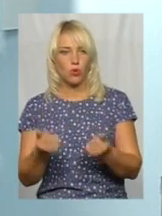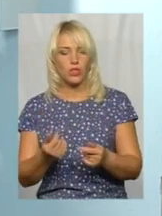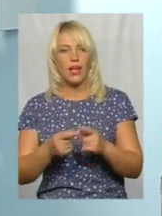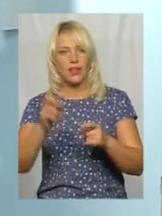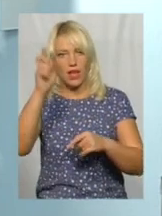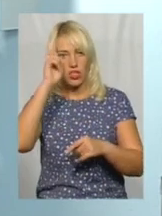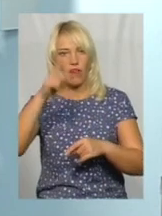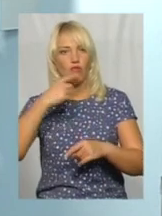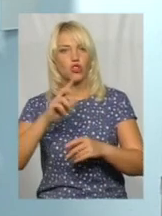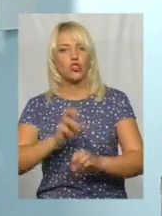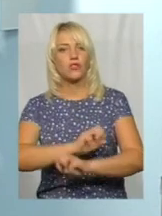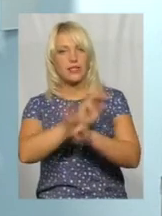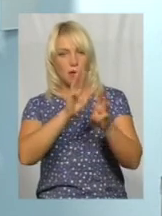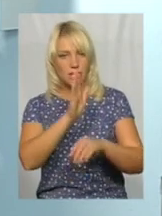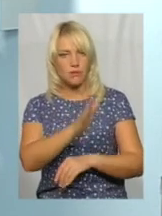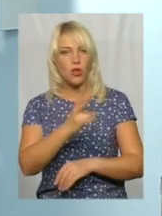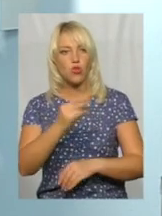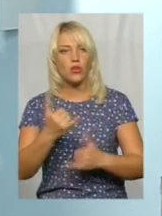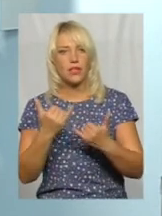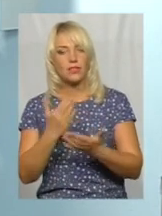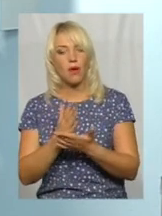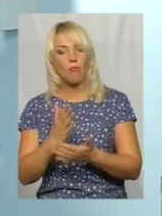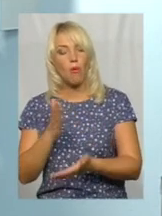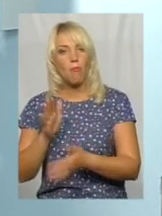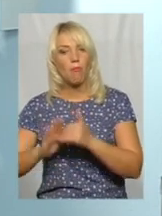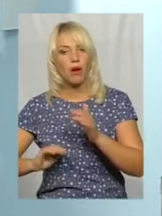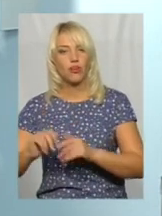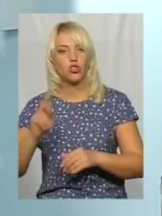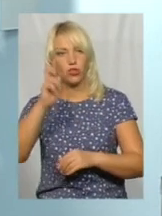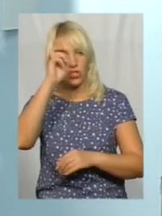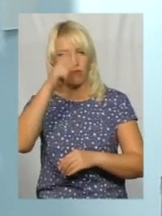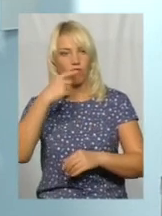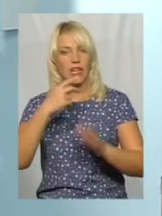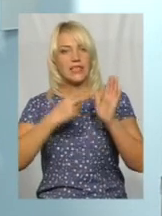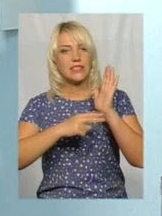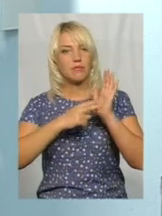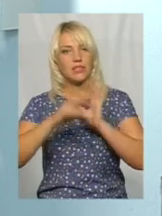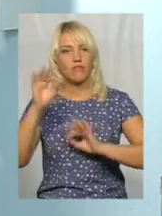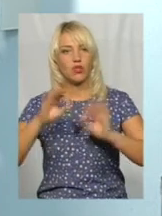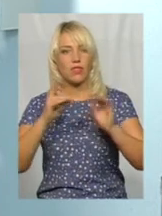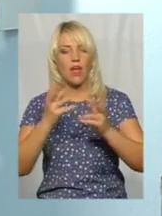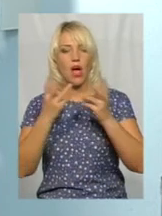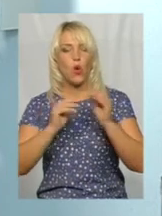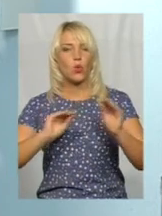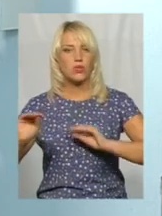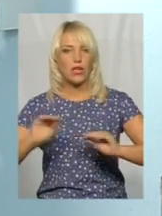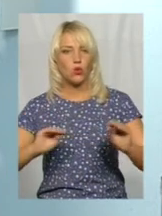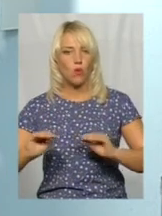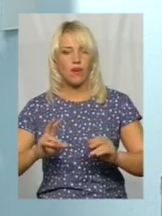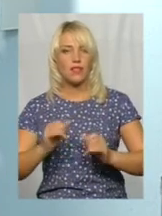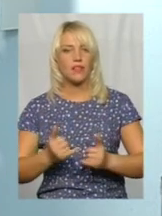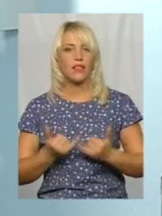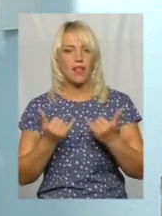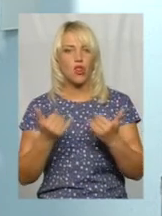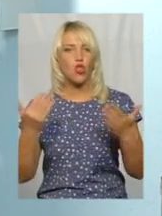декларує, що забезпечить. Але наразі маємо практику, що держава декларувала 70% на уставкування обладнання нової української